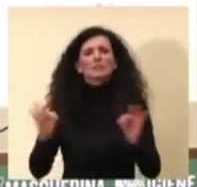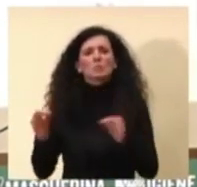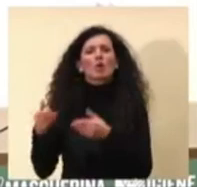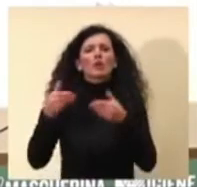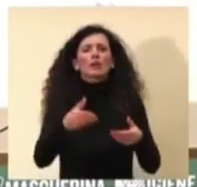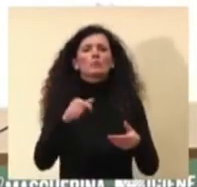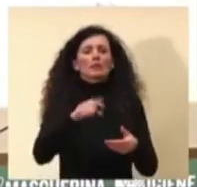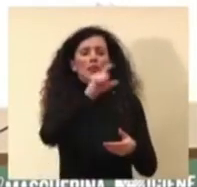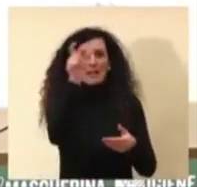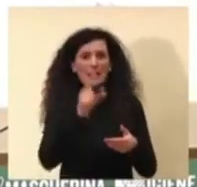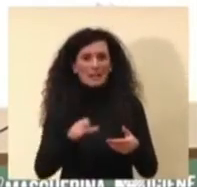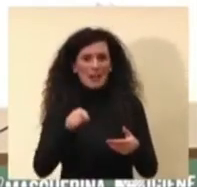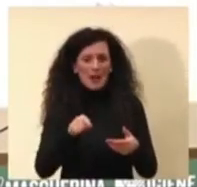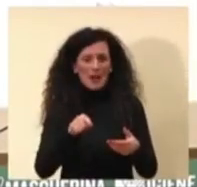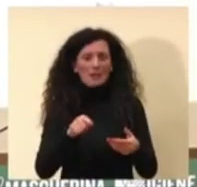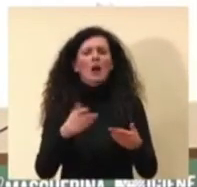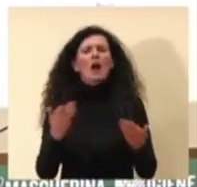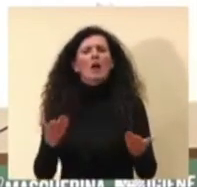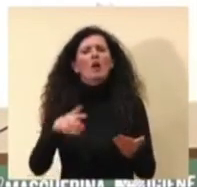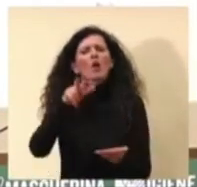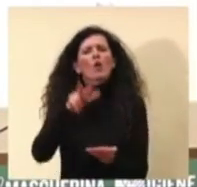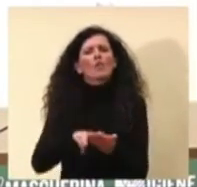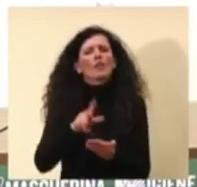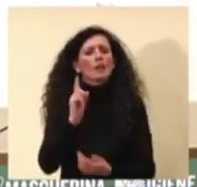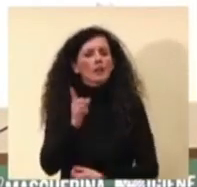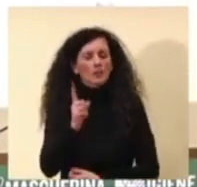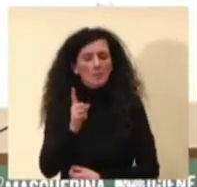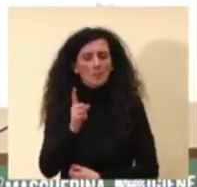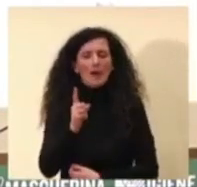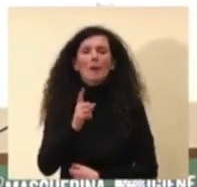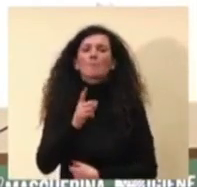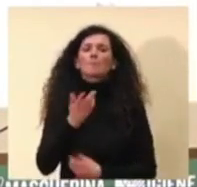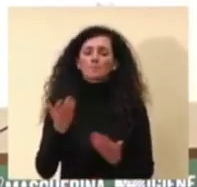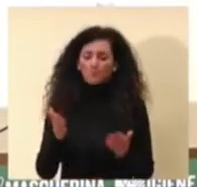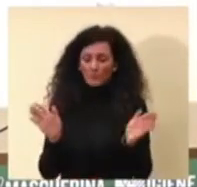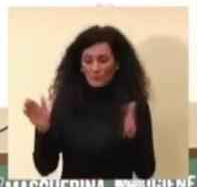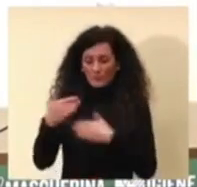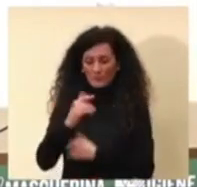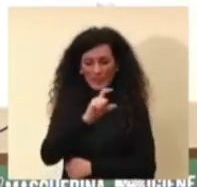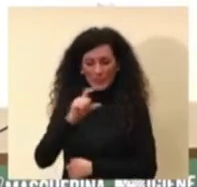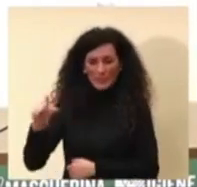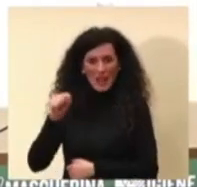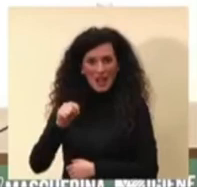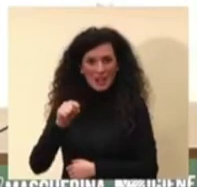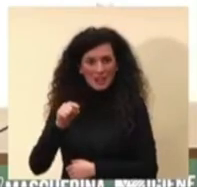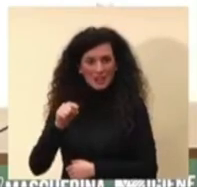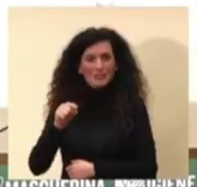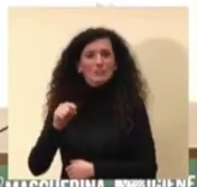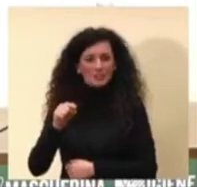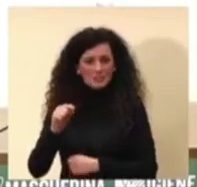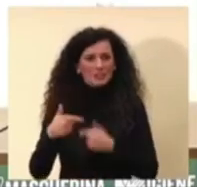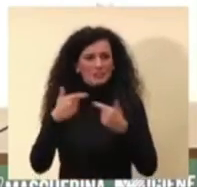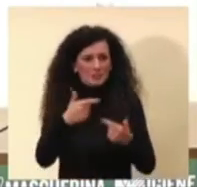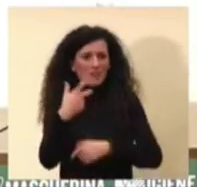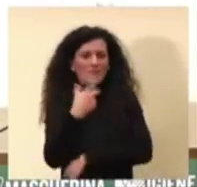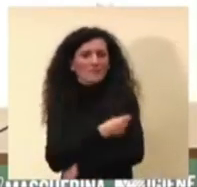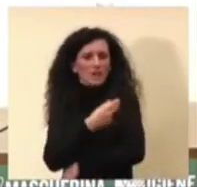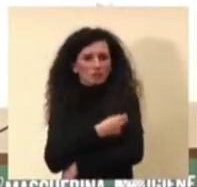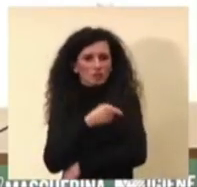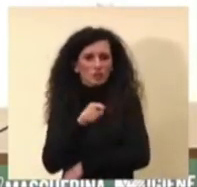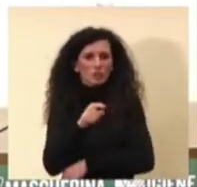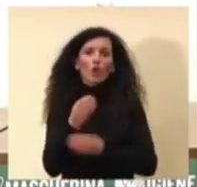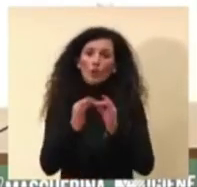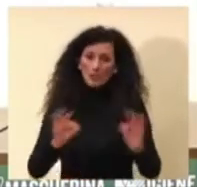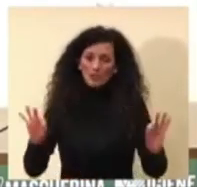conferma che la capacità di distribuzione e di somministrazione dei vaccini che vengono resi